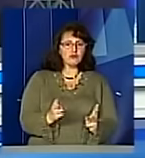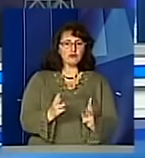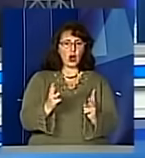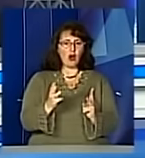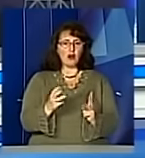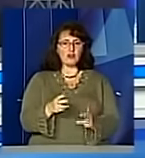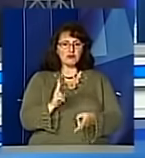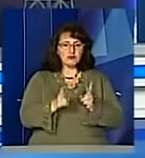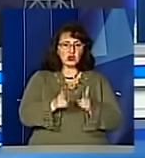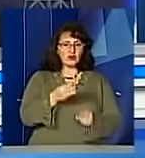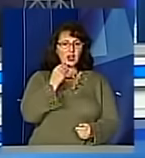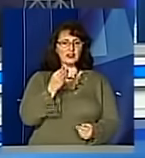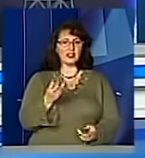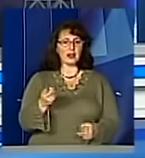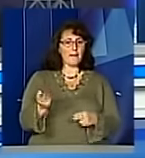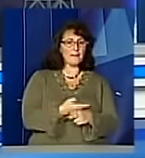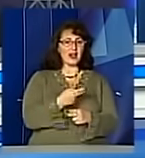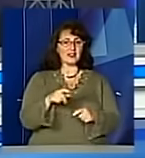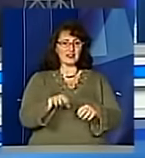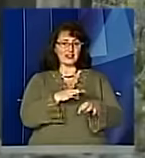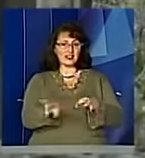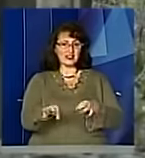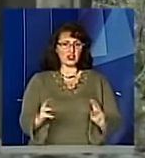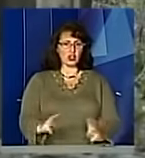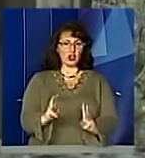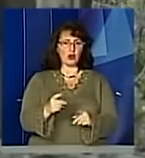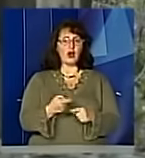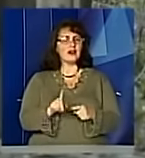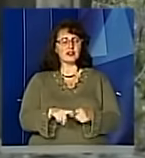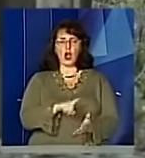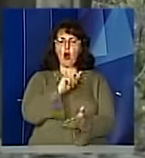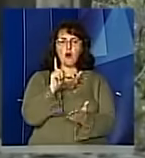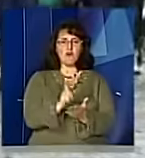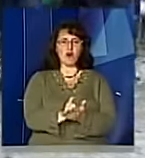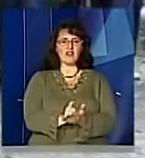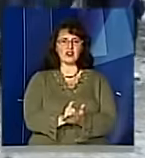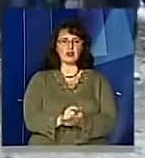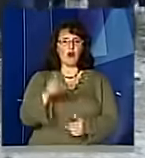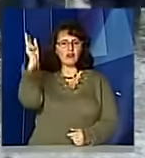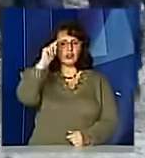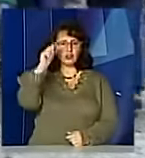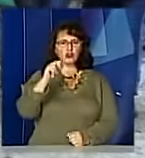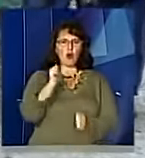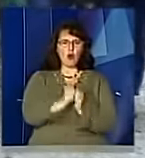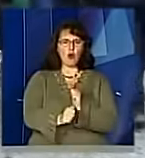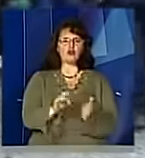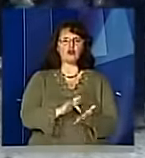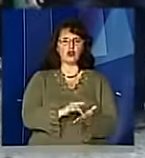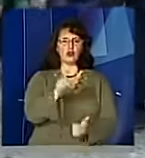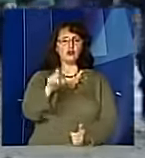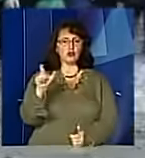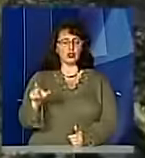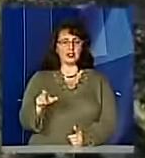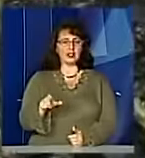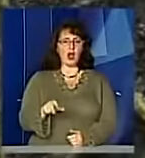розпалювання вогни, щоб без сірників. За словами інструкторів, це обов'язкові навики кожного туриста. Між того, фахівці